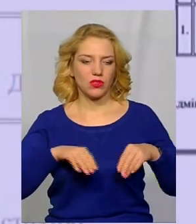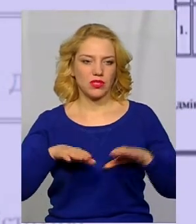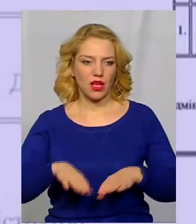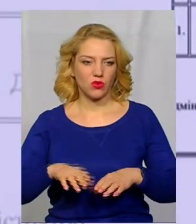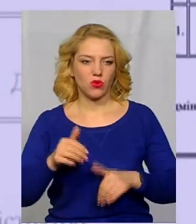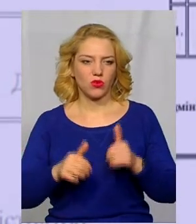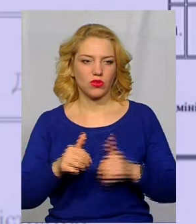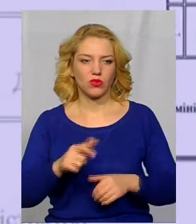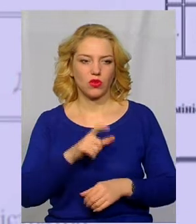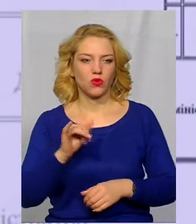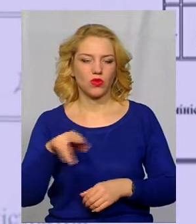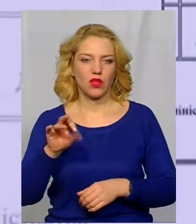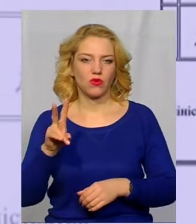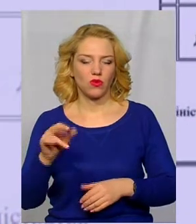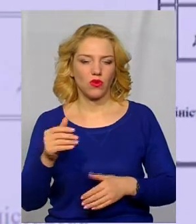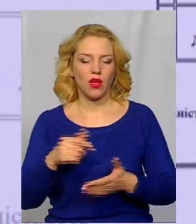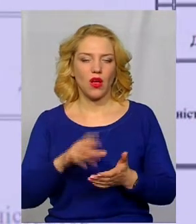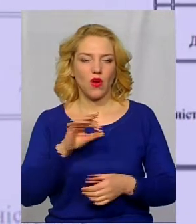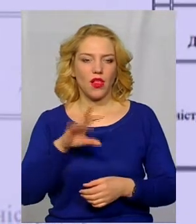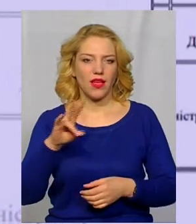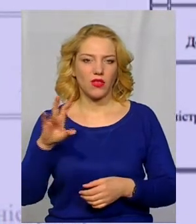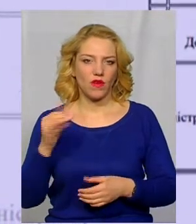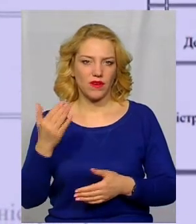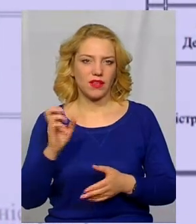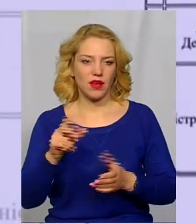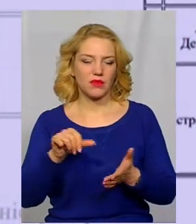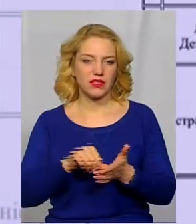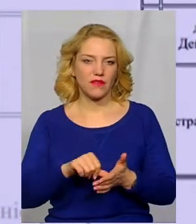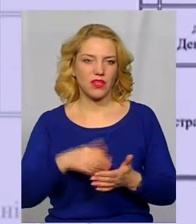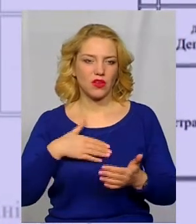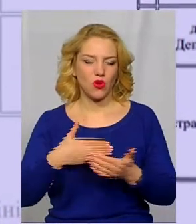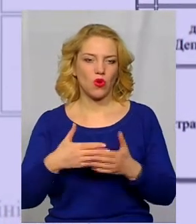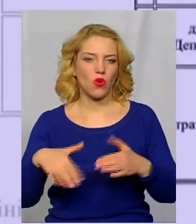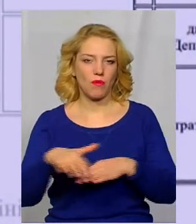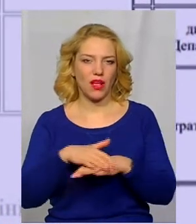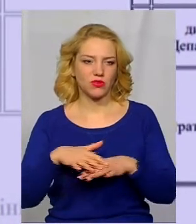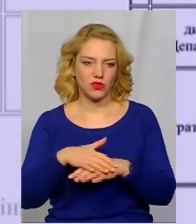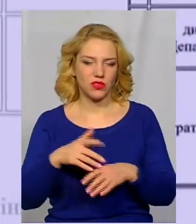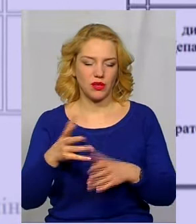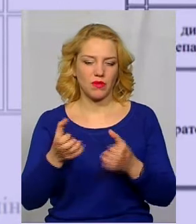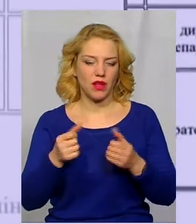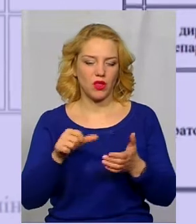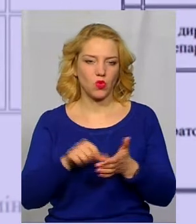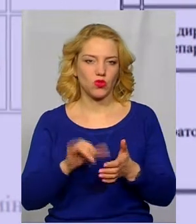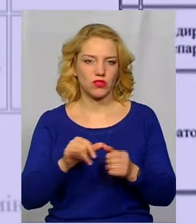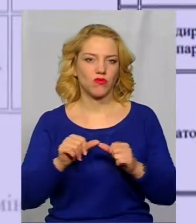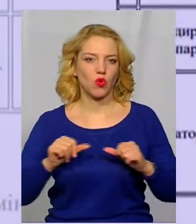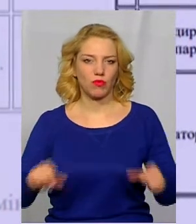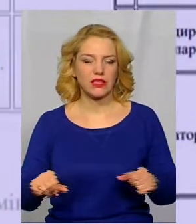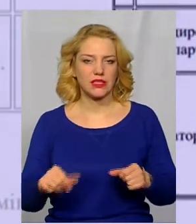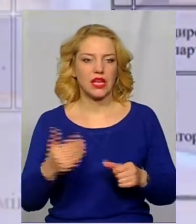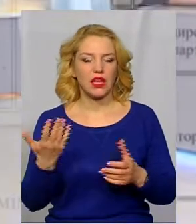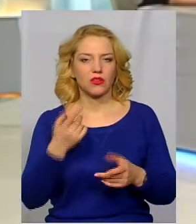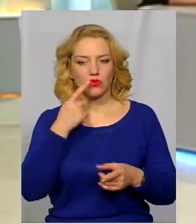Пані Олено, ви як представниця громадськості брали участь у конкурсній комісії. От якісь